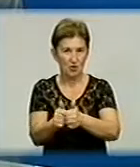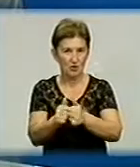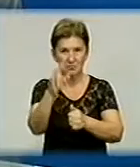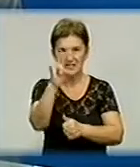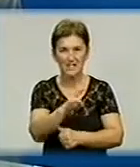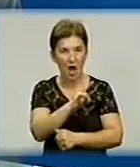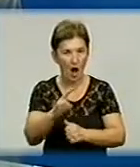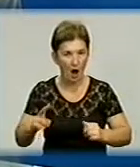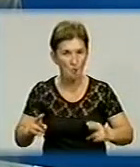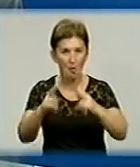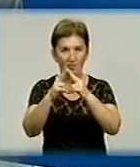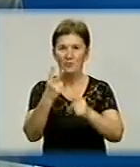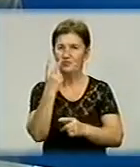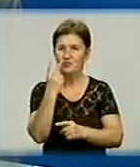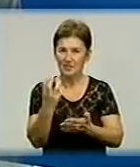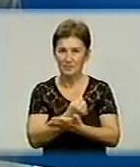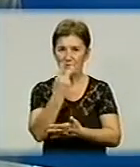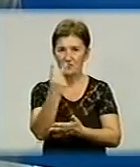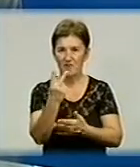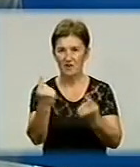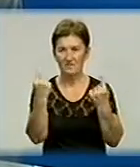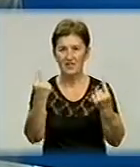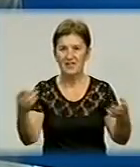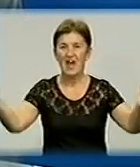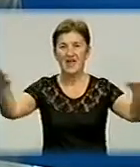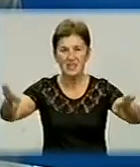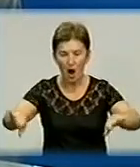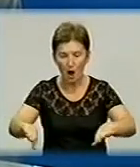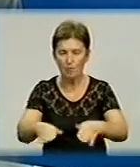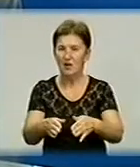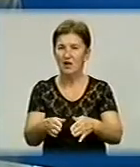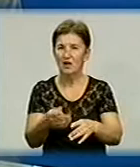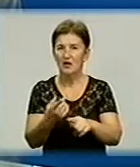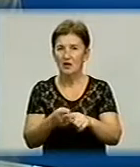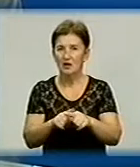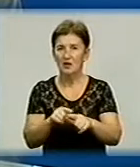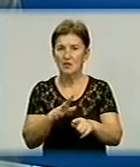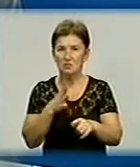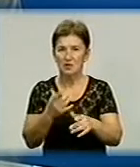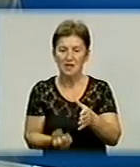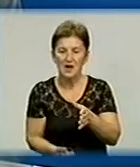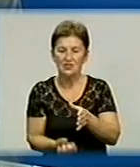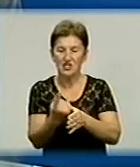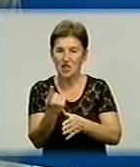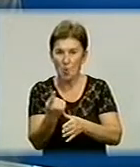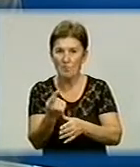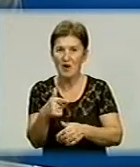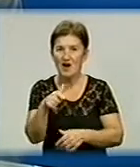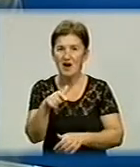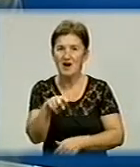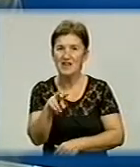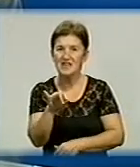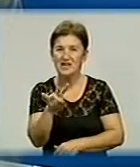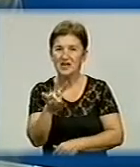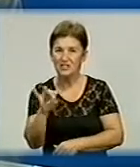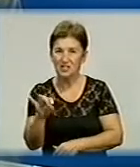крім того, виявили дві великі ями, які, скоріше всього, були джерелом глини на спорудження ось цього